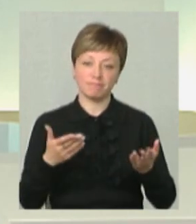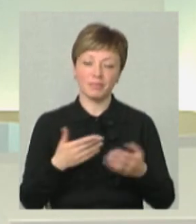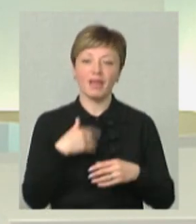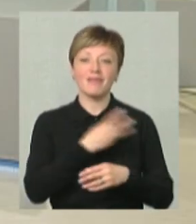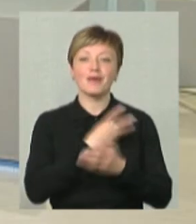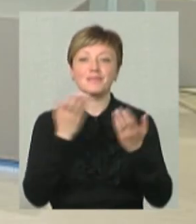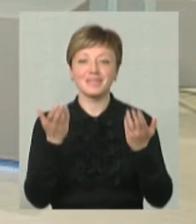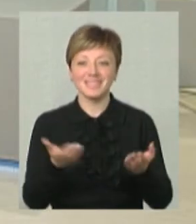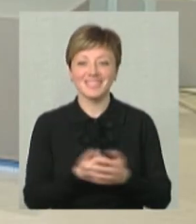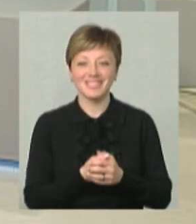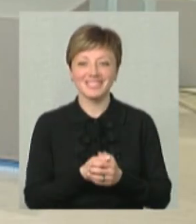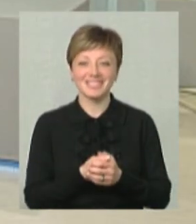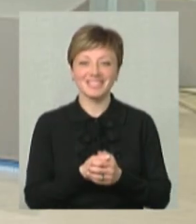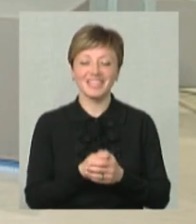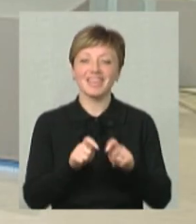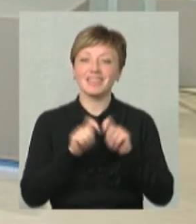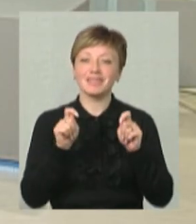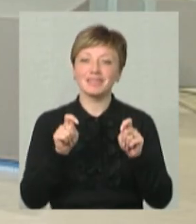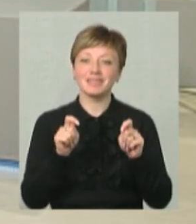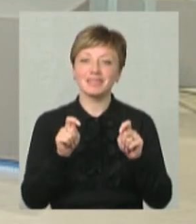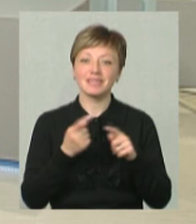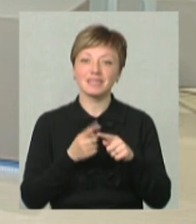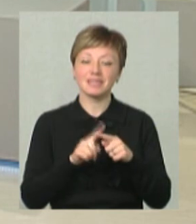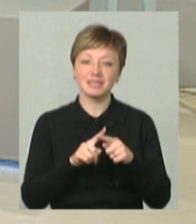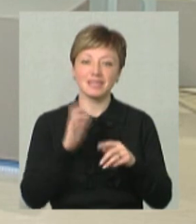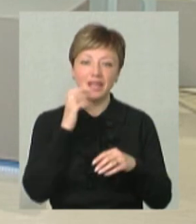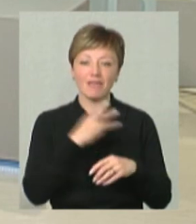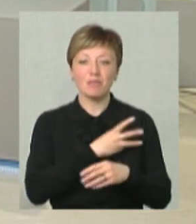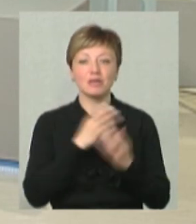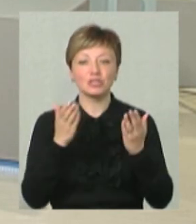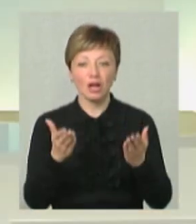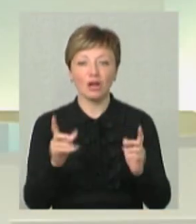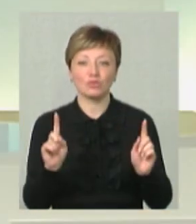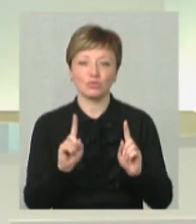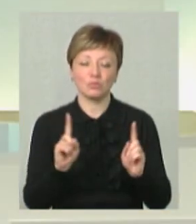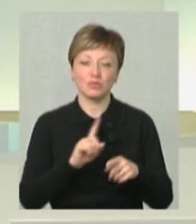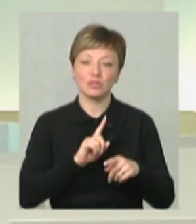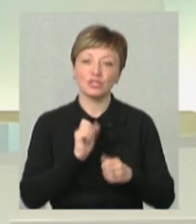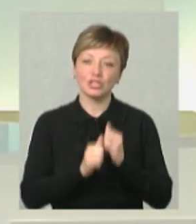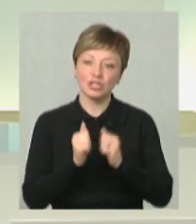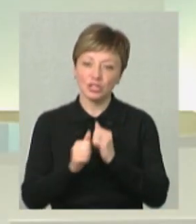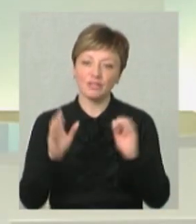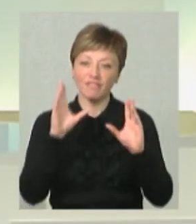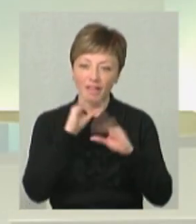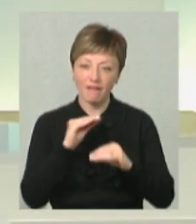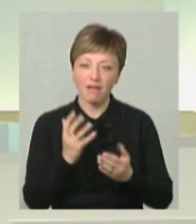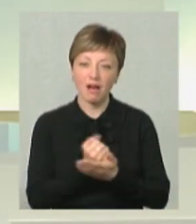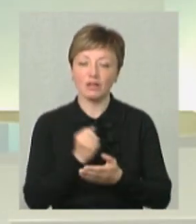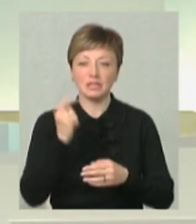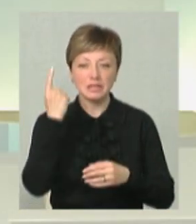я вам бажаю… Я сам собі критик серйозний. Я вам бажаю, щоб якомога частіше вдавалося,